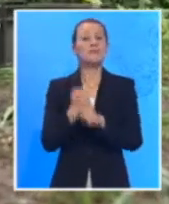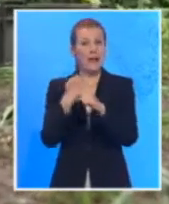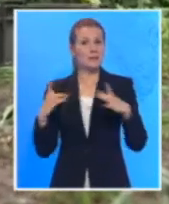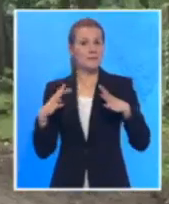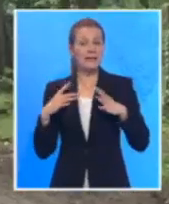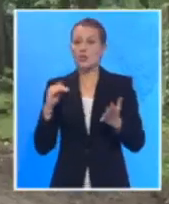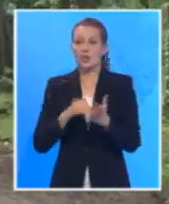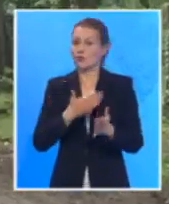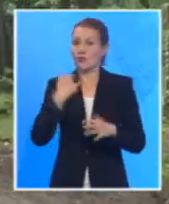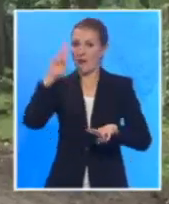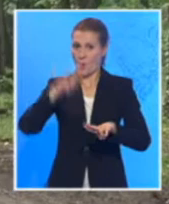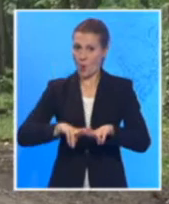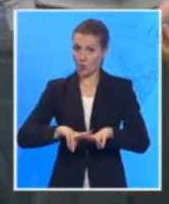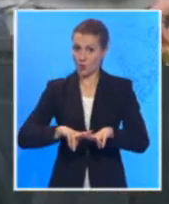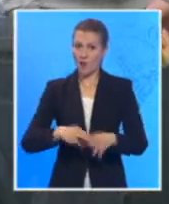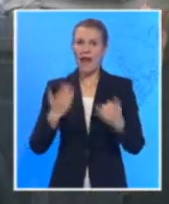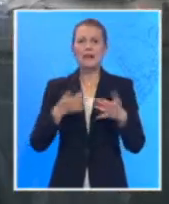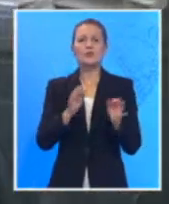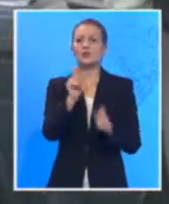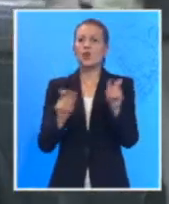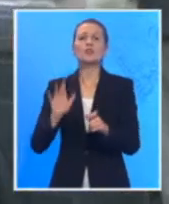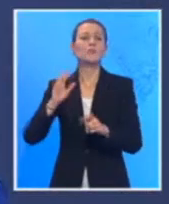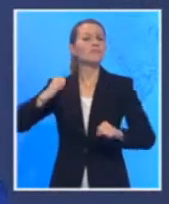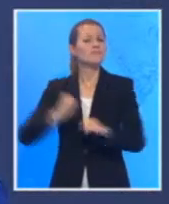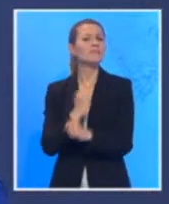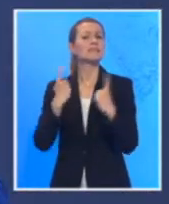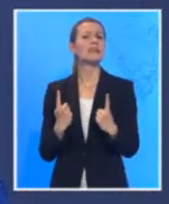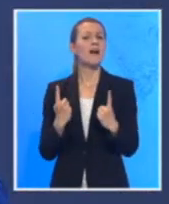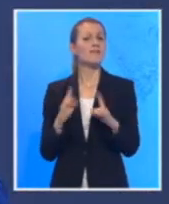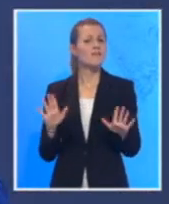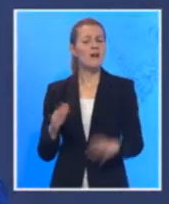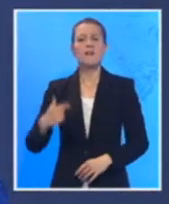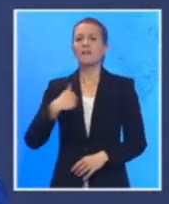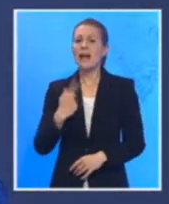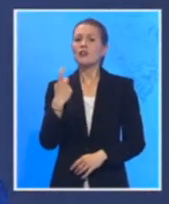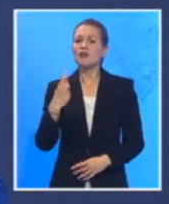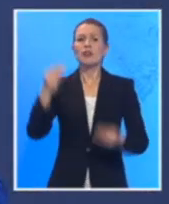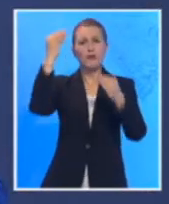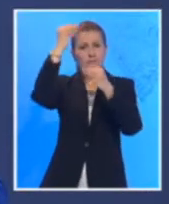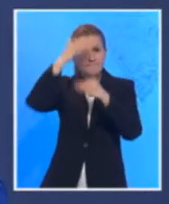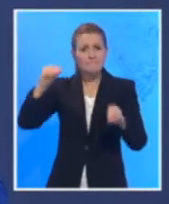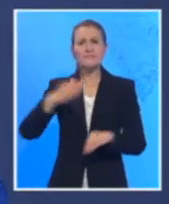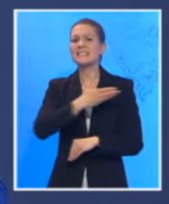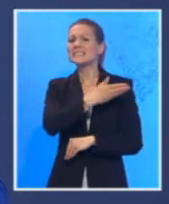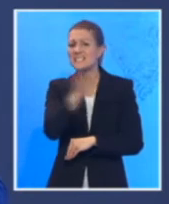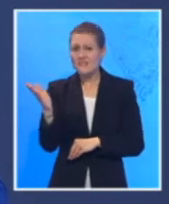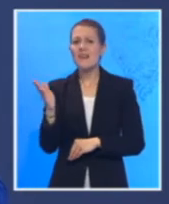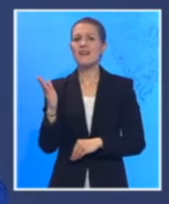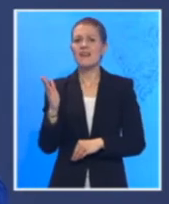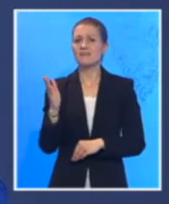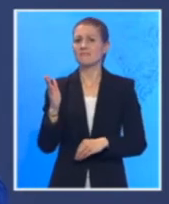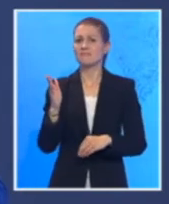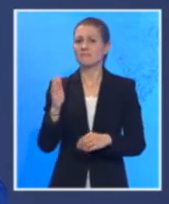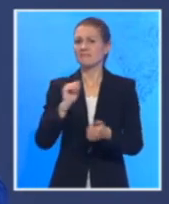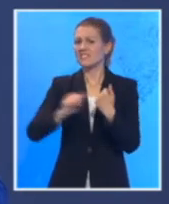odluka još nije doneta, ali struka ostaje pri čvrstom stavu. Ja bih ponovo apelovala na sve vas, na sve nas,